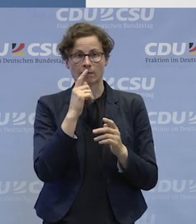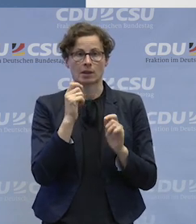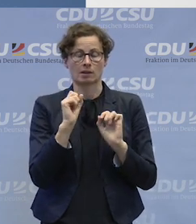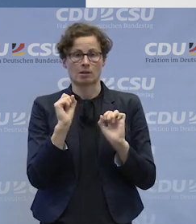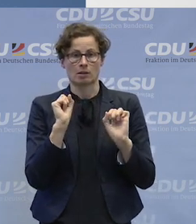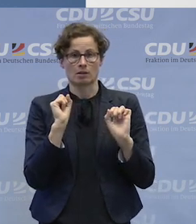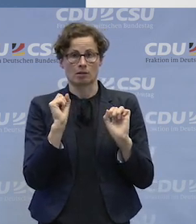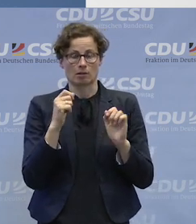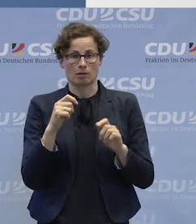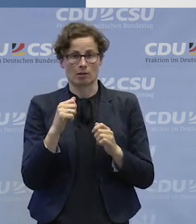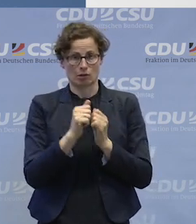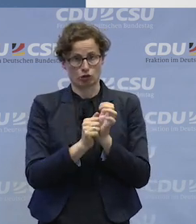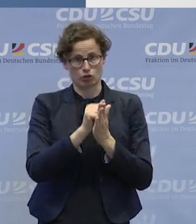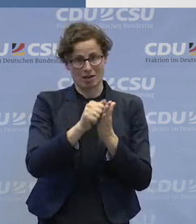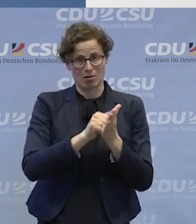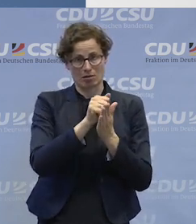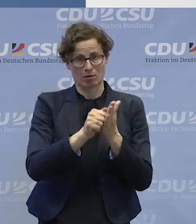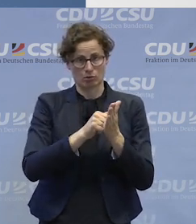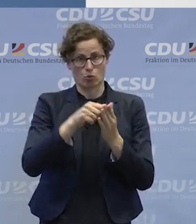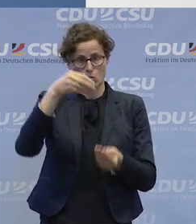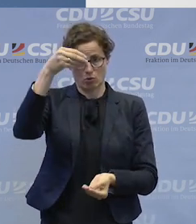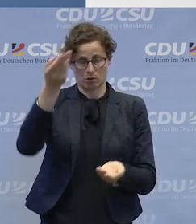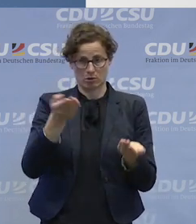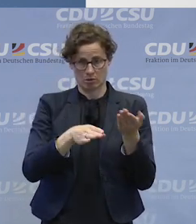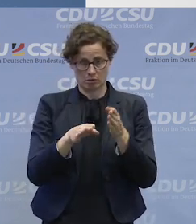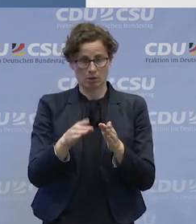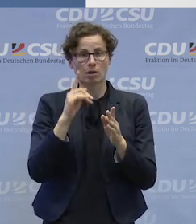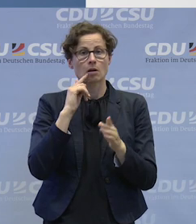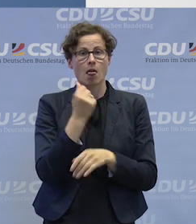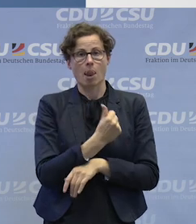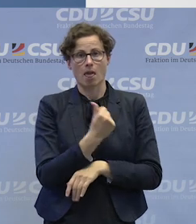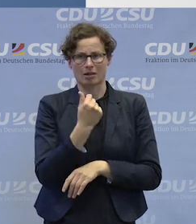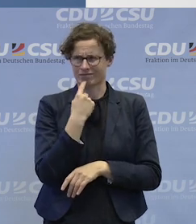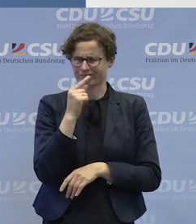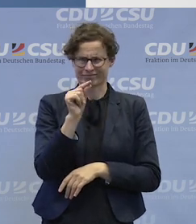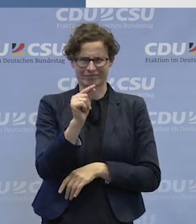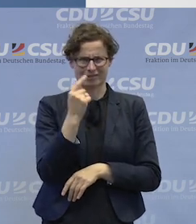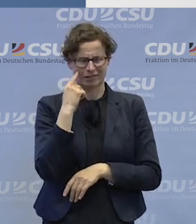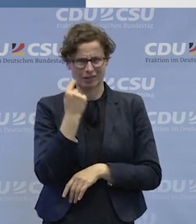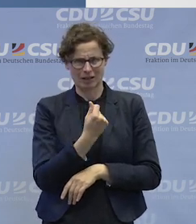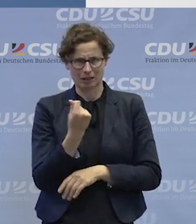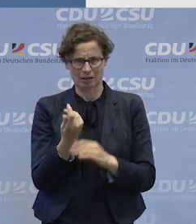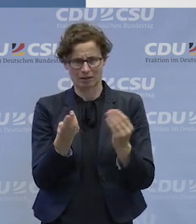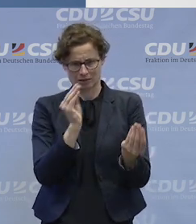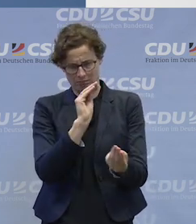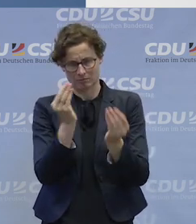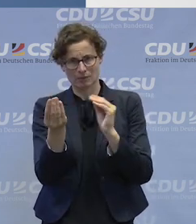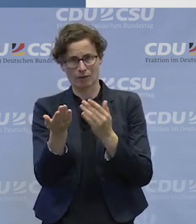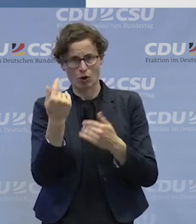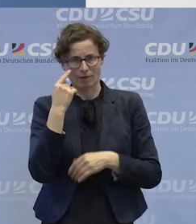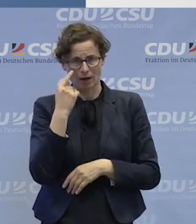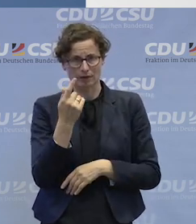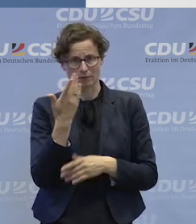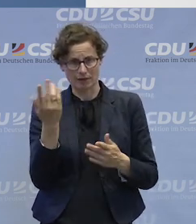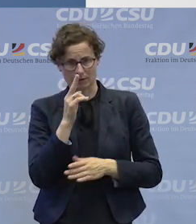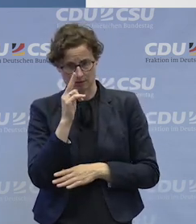Seite. Was ist die linke Seite? Dann kriege ich Informationen, wenn ich das anklicke, über die linke Seite eines Stoffes, woran erkenne ich das? Worauf muss